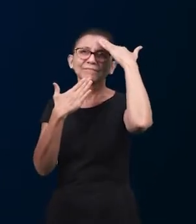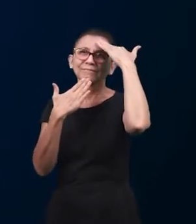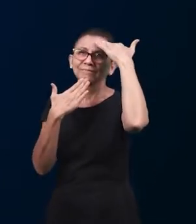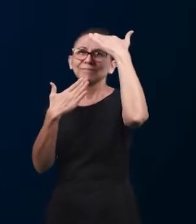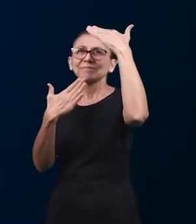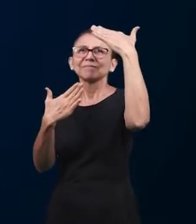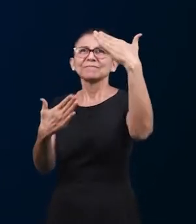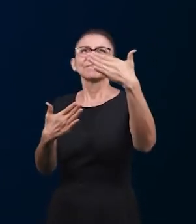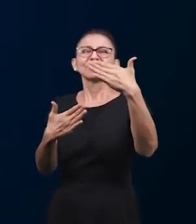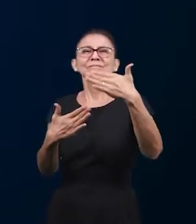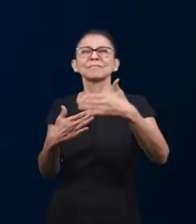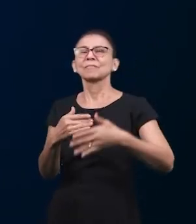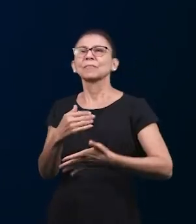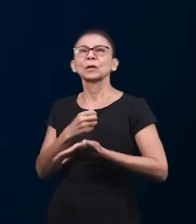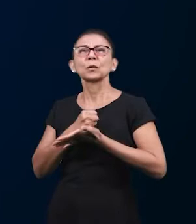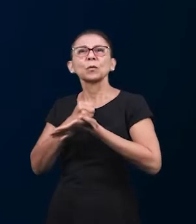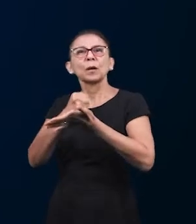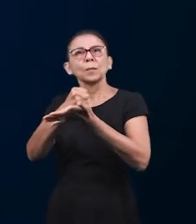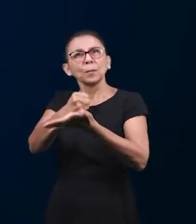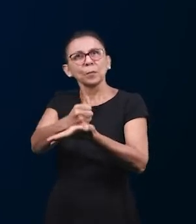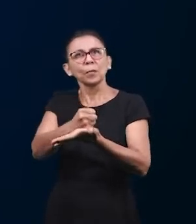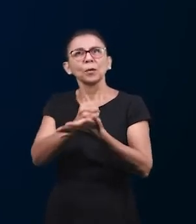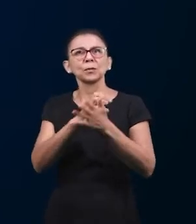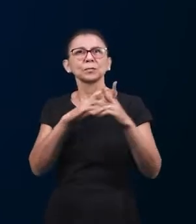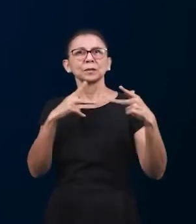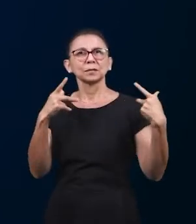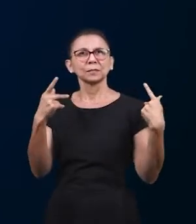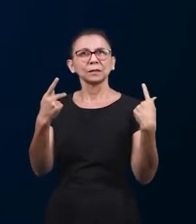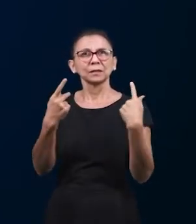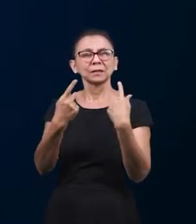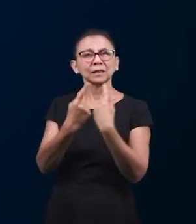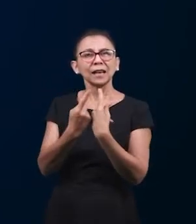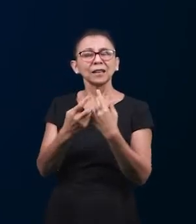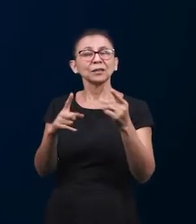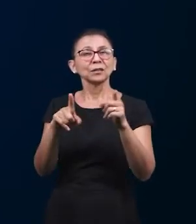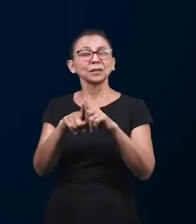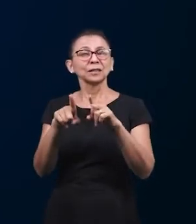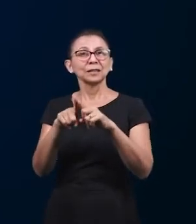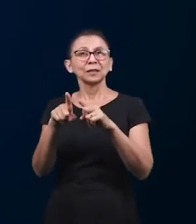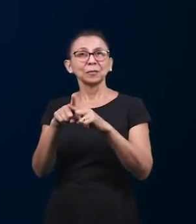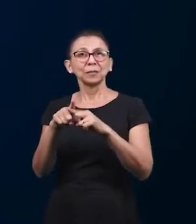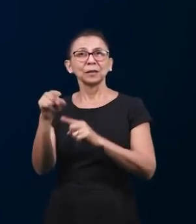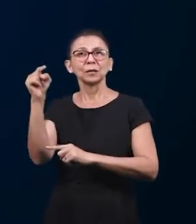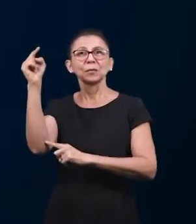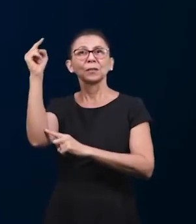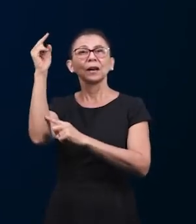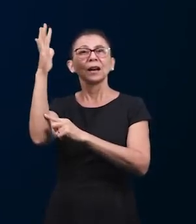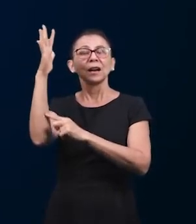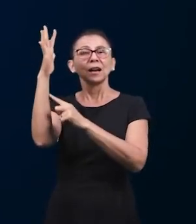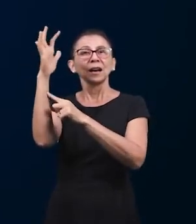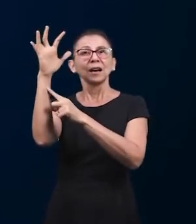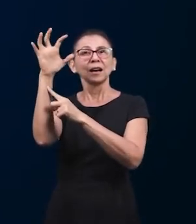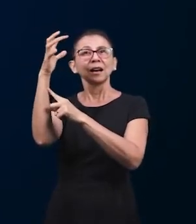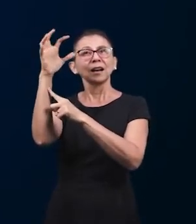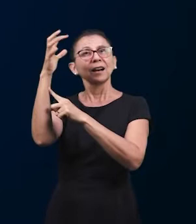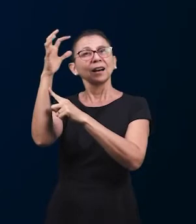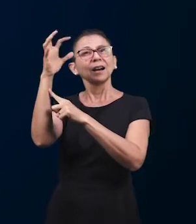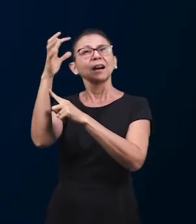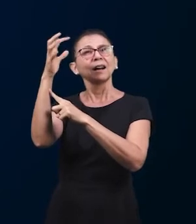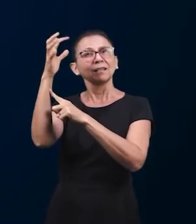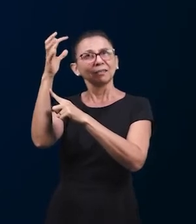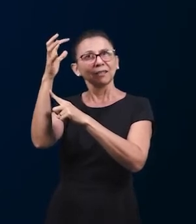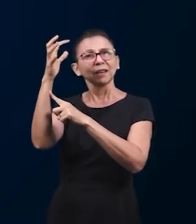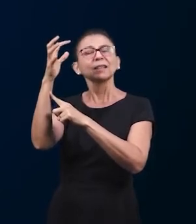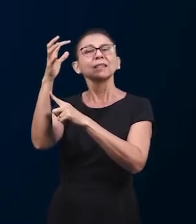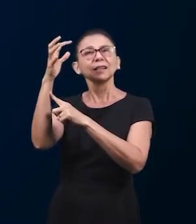благодарны Господу и за всю помощь пресвятерии в том, что они помогли нам